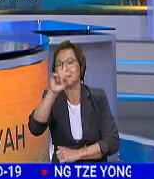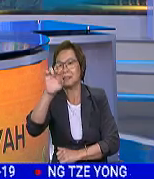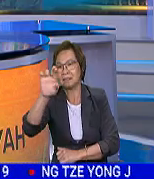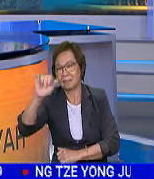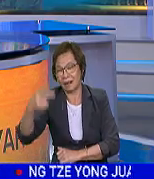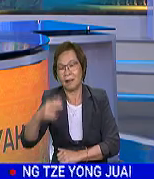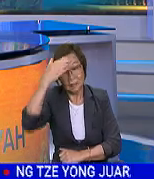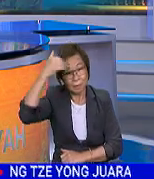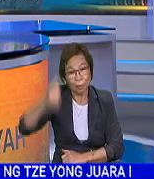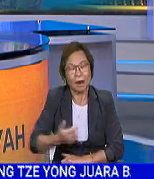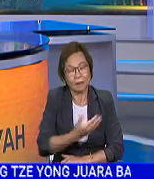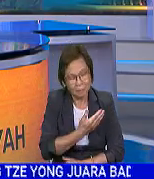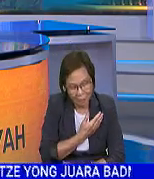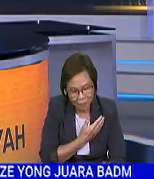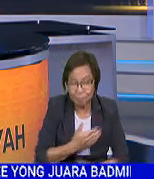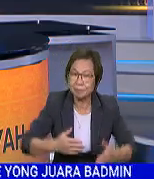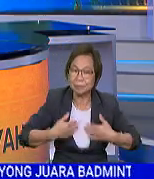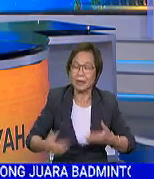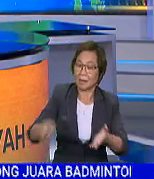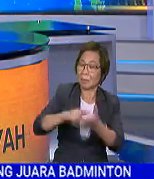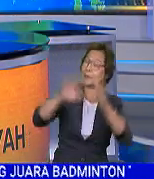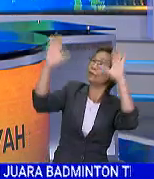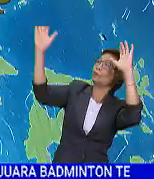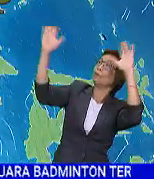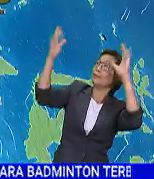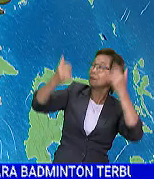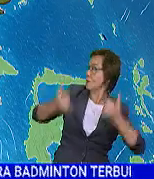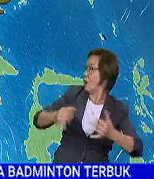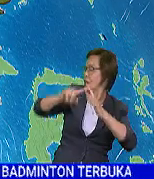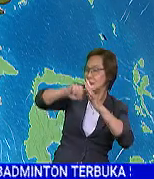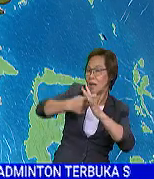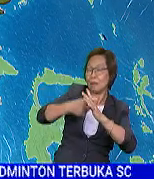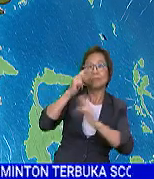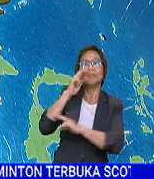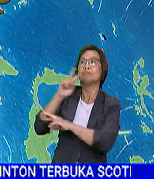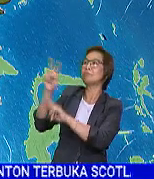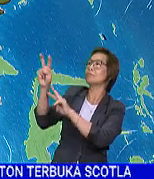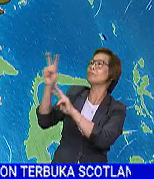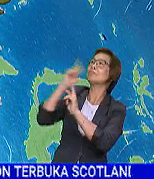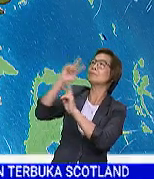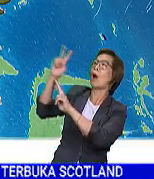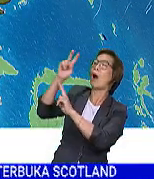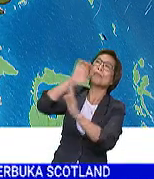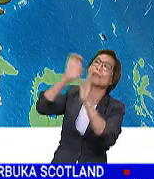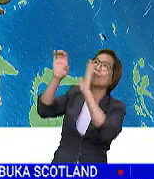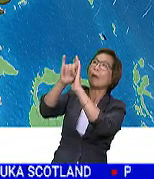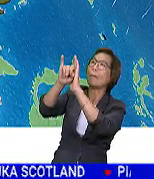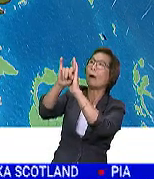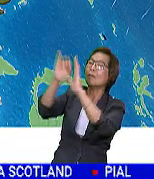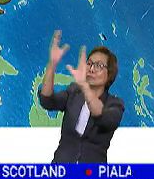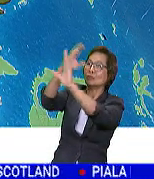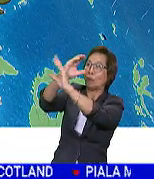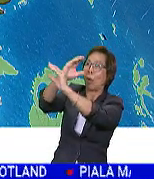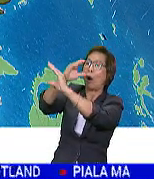Assalamualaikum dan salam sejahtera. Laporan cuaca pada petang ini dimulakan dengan melihat kepada paparan imej radar semasa.